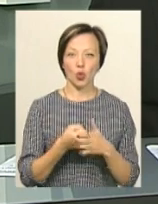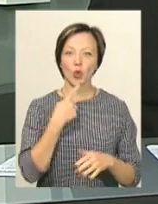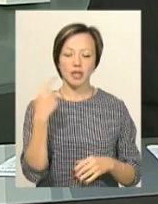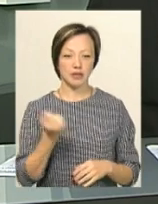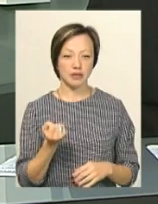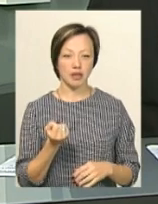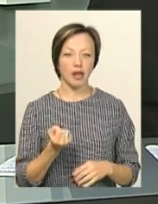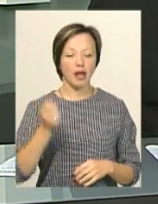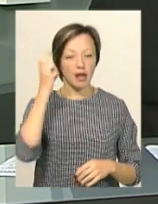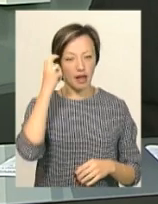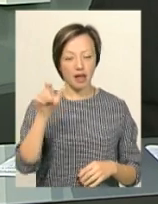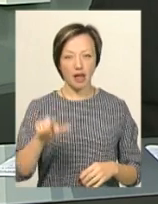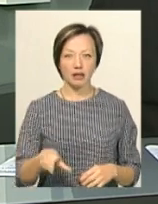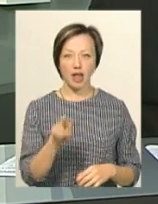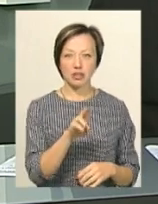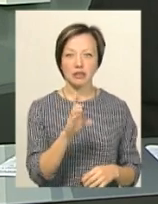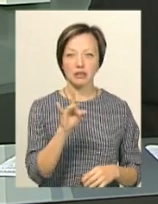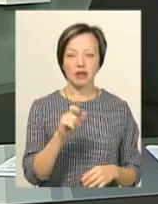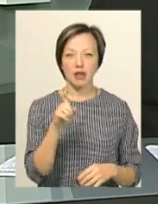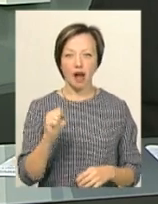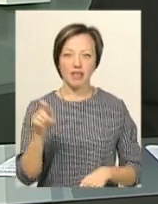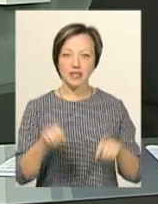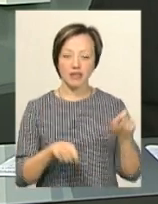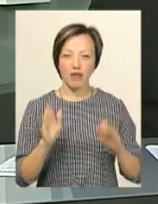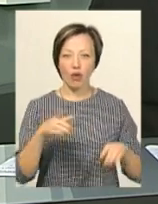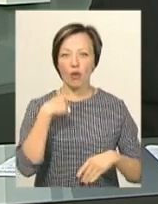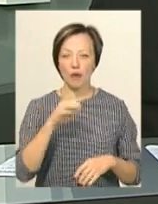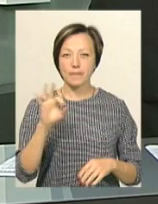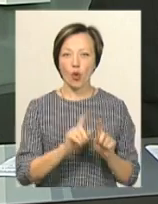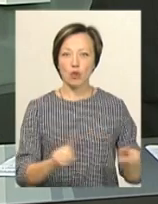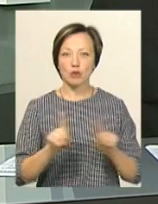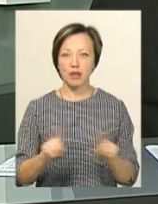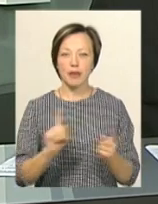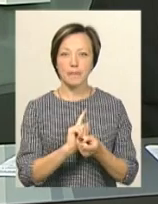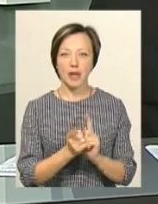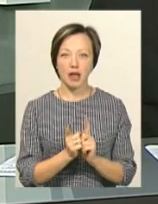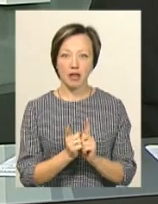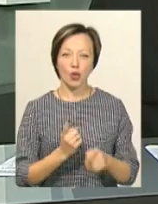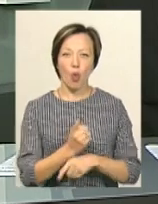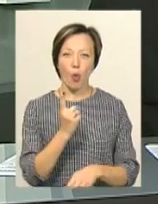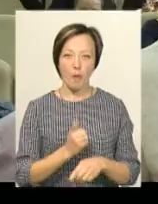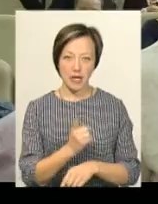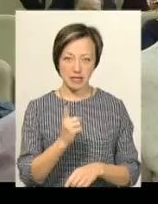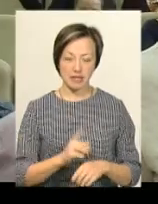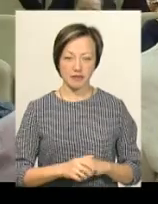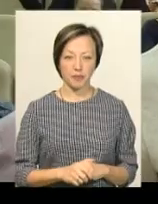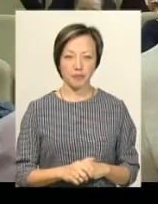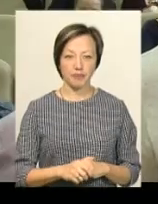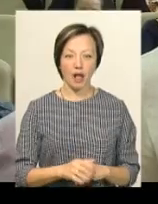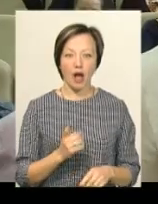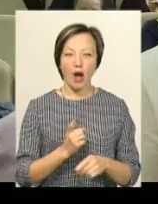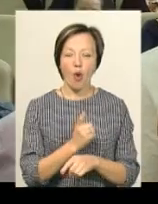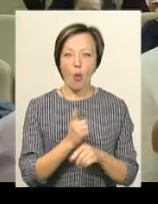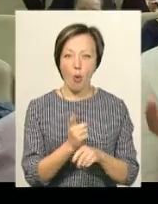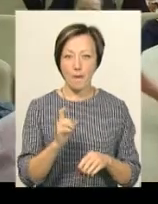неділі. Киянка Ярослава Стріха на фестивалі говоритиме про особливості перекладу коміксів. В коміксах